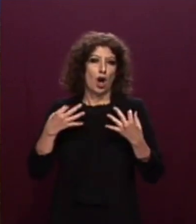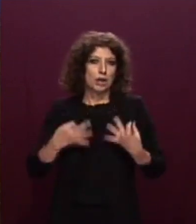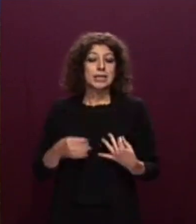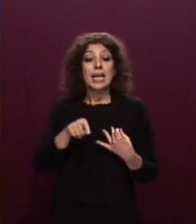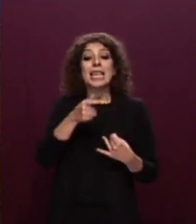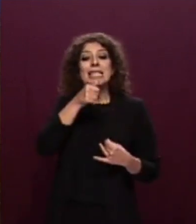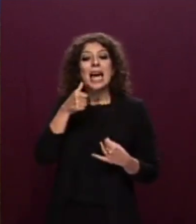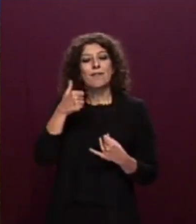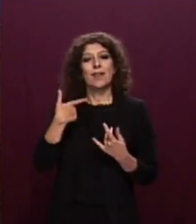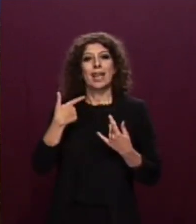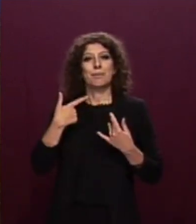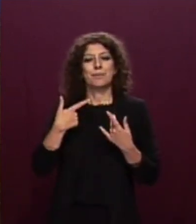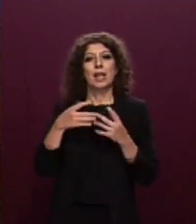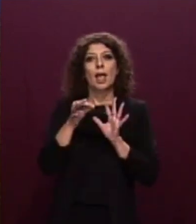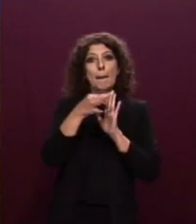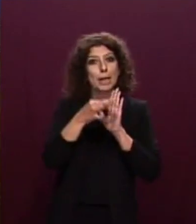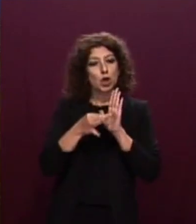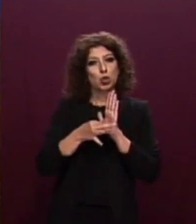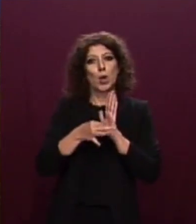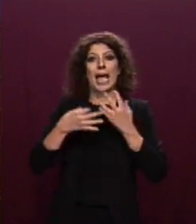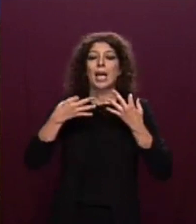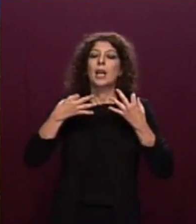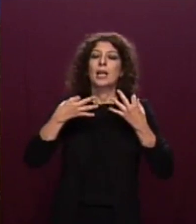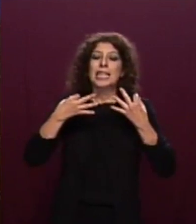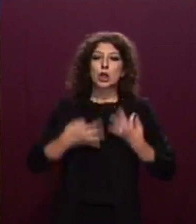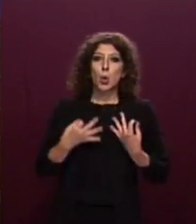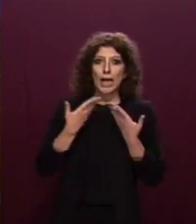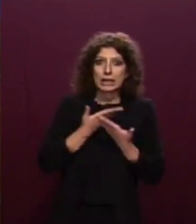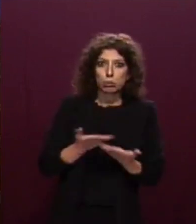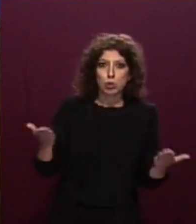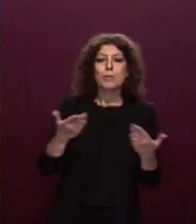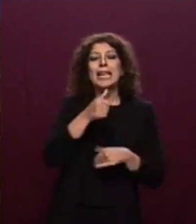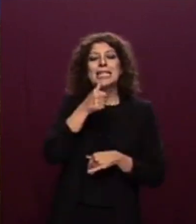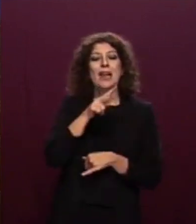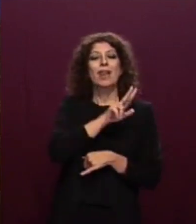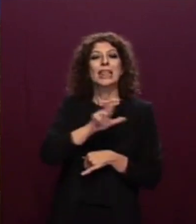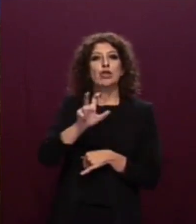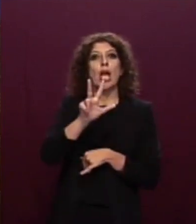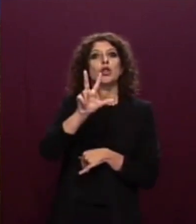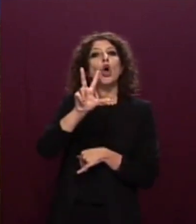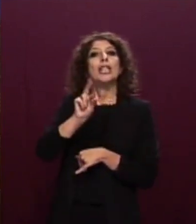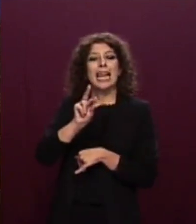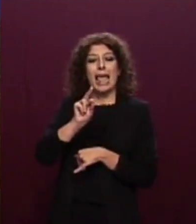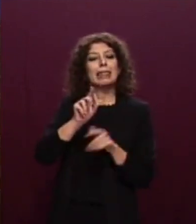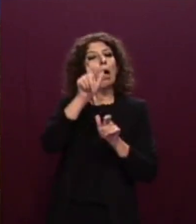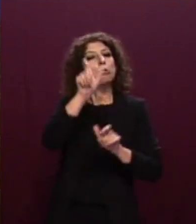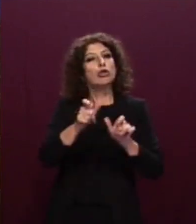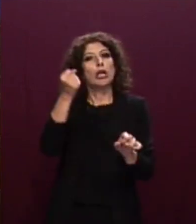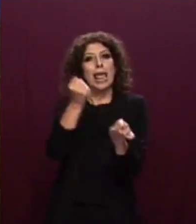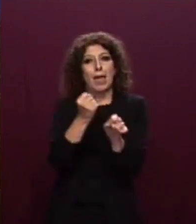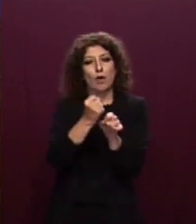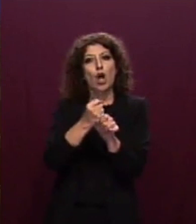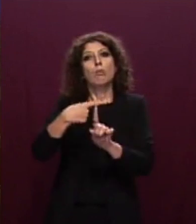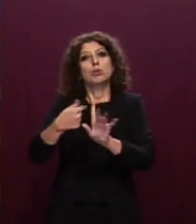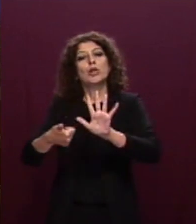di vigilanza e di sicurezza pubblica che ha richiesto il concorso di ben 330 unità a Catania e di una liquida e di 60 uomini dei